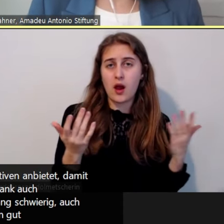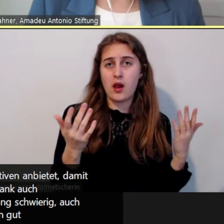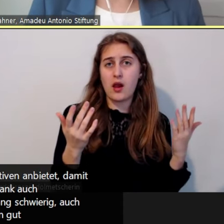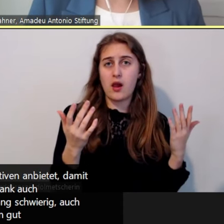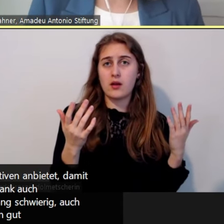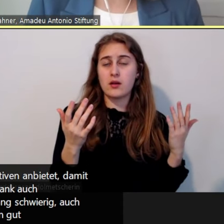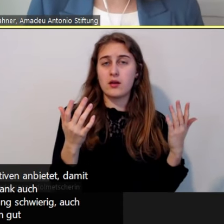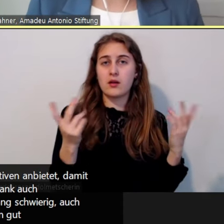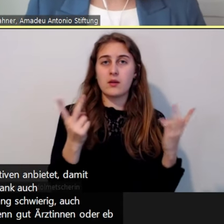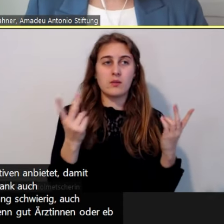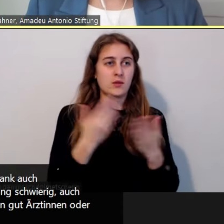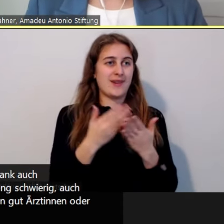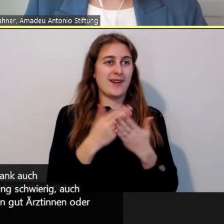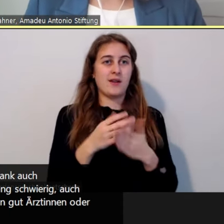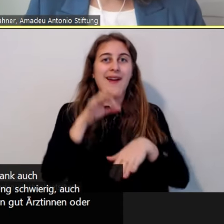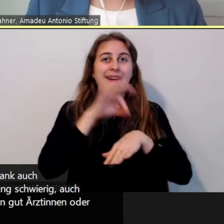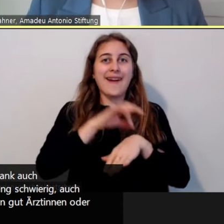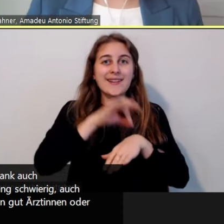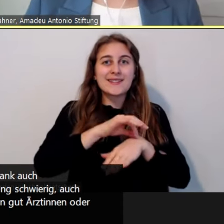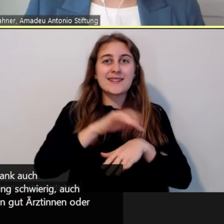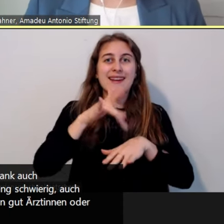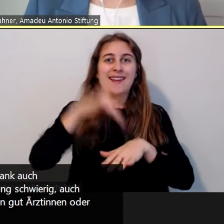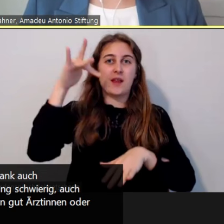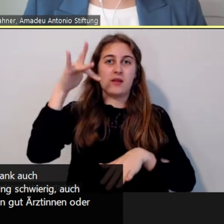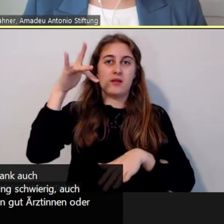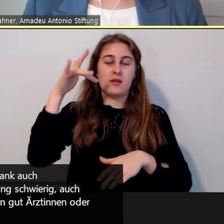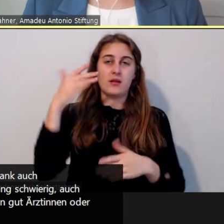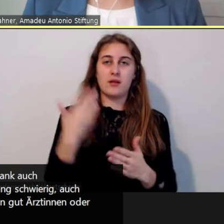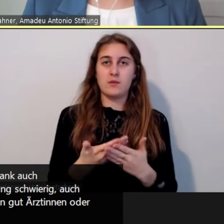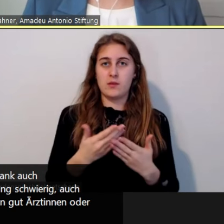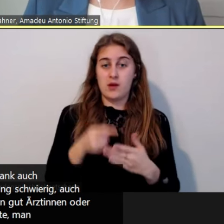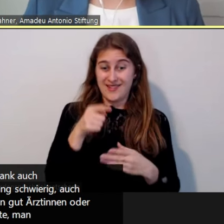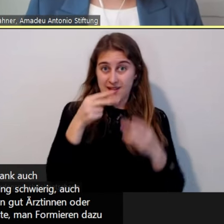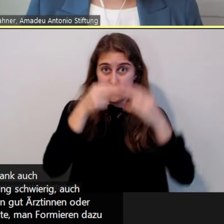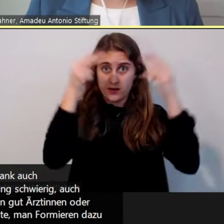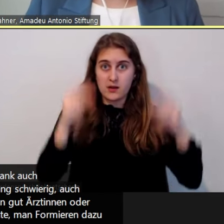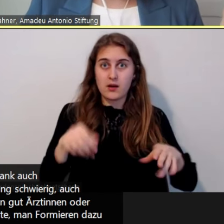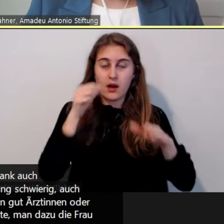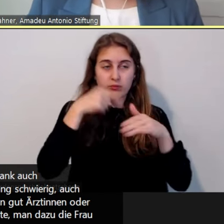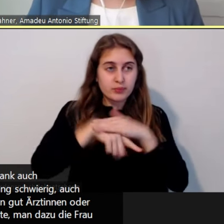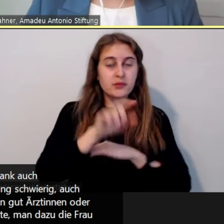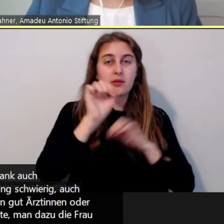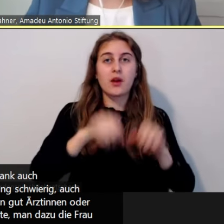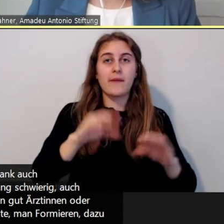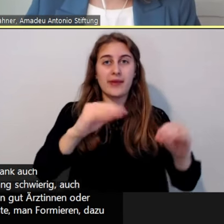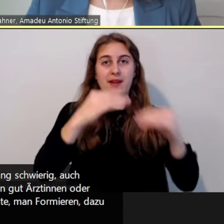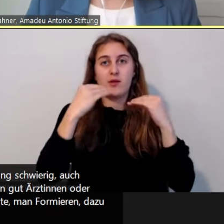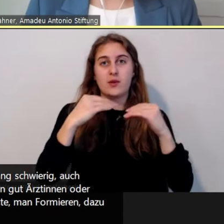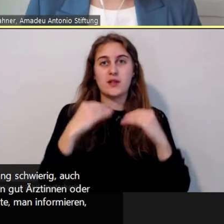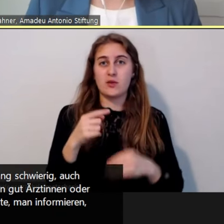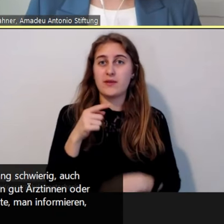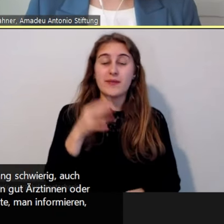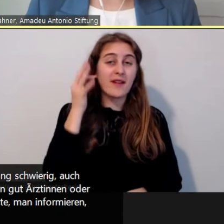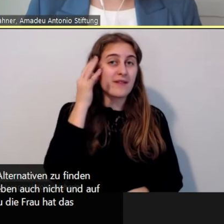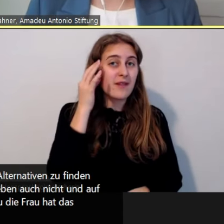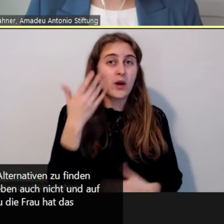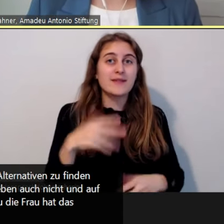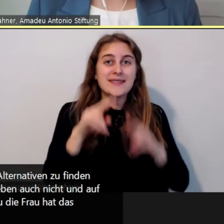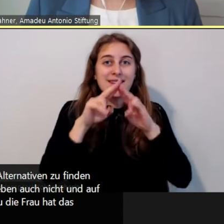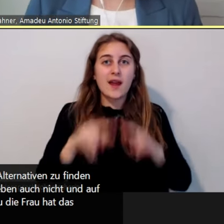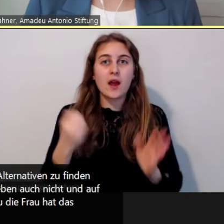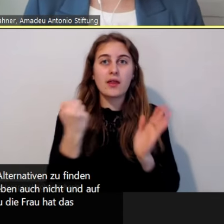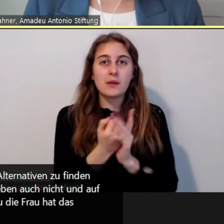Ärztinnen oder eben auch nicht und auf dieser Webseite konnte man sich informieren dazu. Die Frau hat das ehrenamtlich über all die Jahre